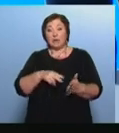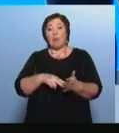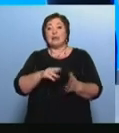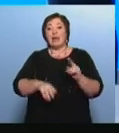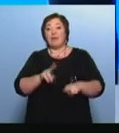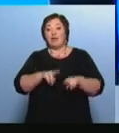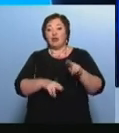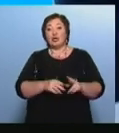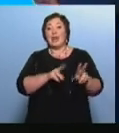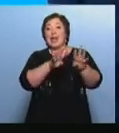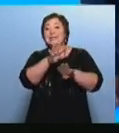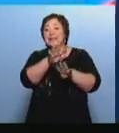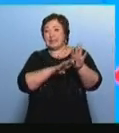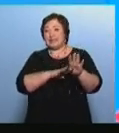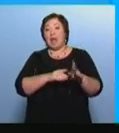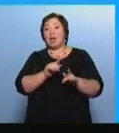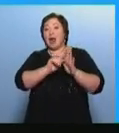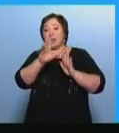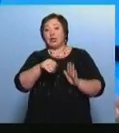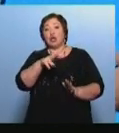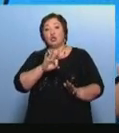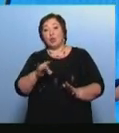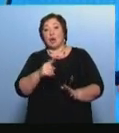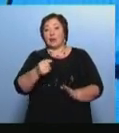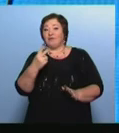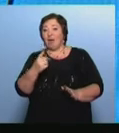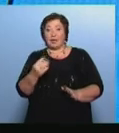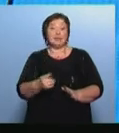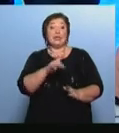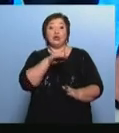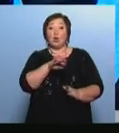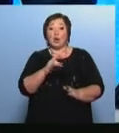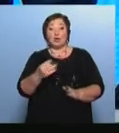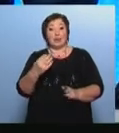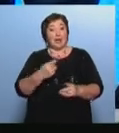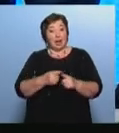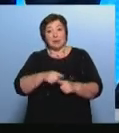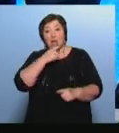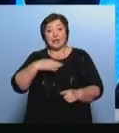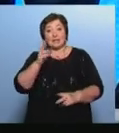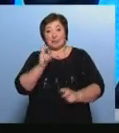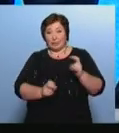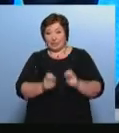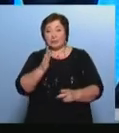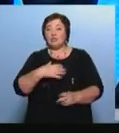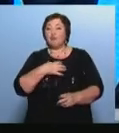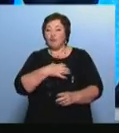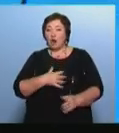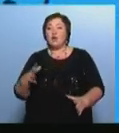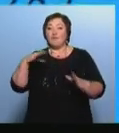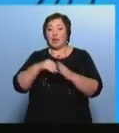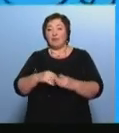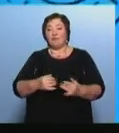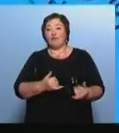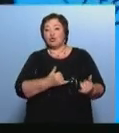зенитные ракетные комплексы Тор-М2 и Тор-М2ДТ Это укрепит позиции предприятия и станет важным вкладом в оснащение